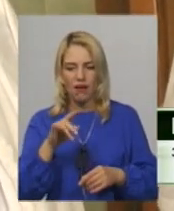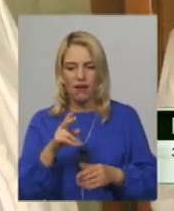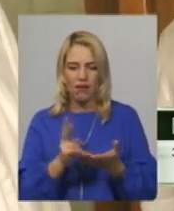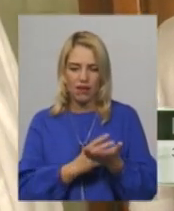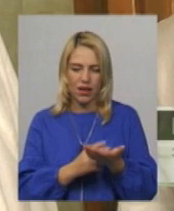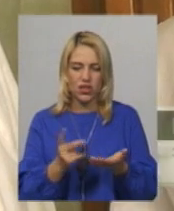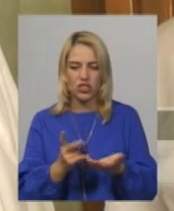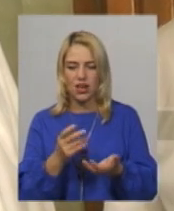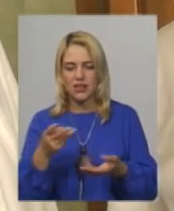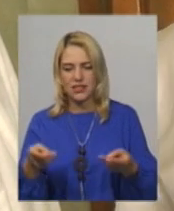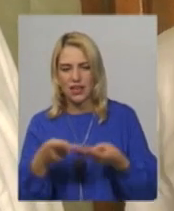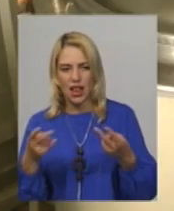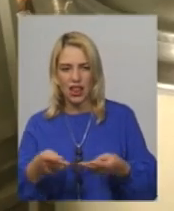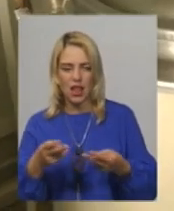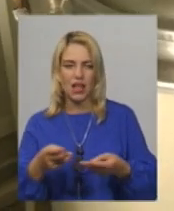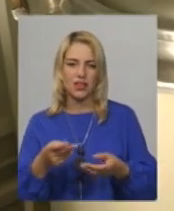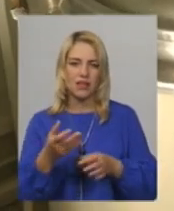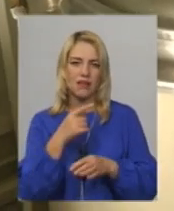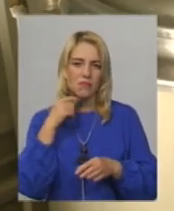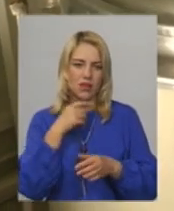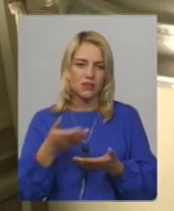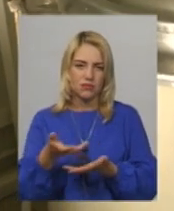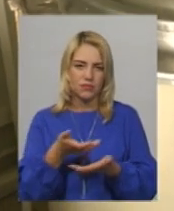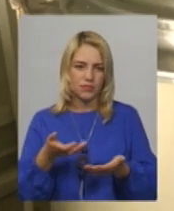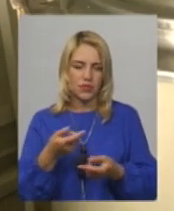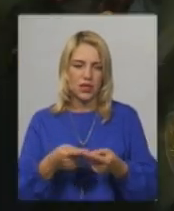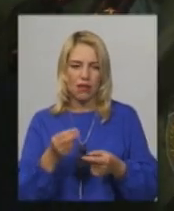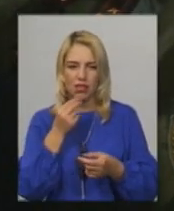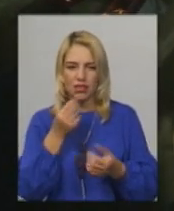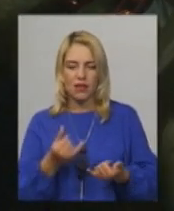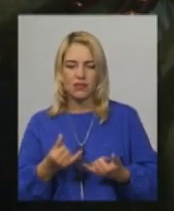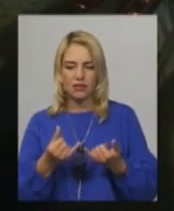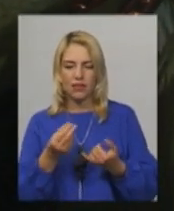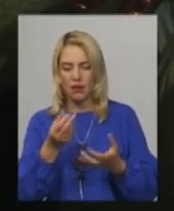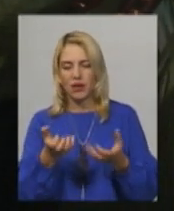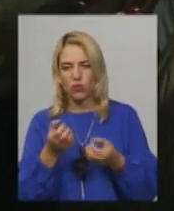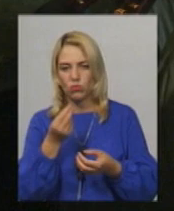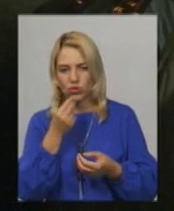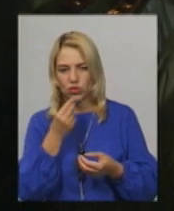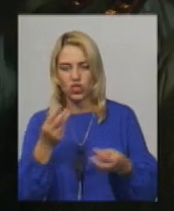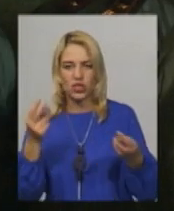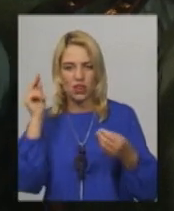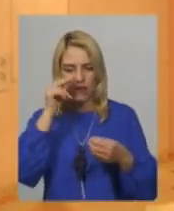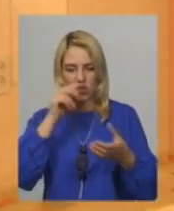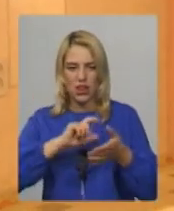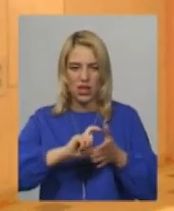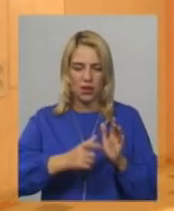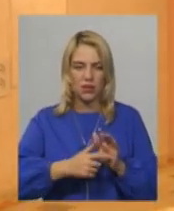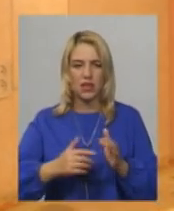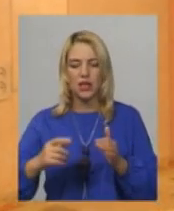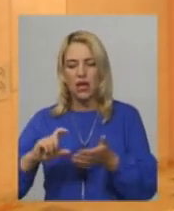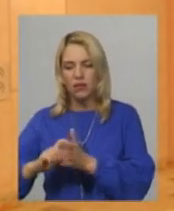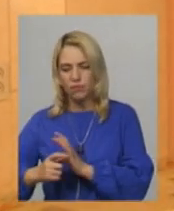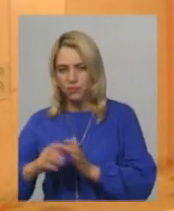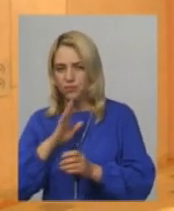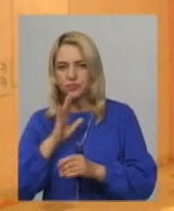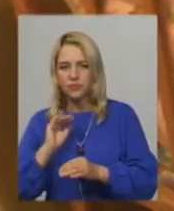капусти, ялов чи натушковий соус. Їдальню, кімнату для прийому їжі, навчальний кабінет для тих, хто хоче здобувати освіту, кімнату матері, дитини, лазню,